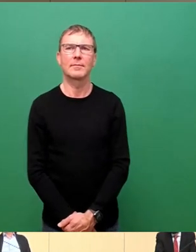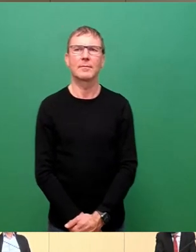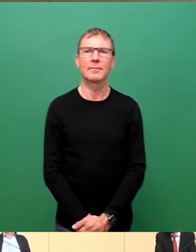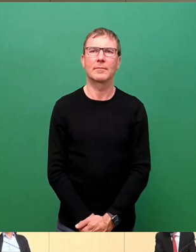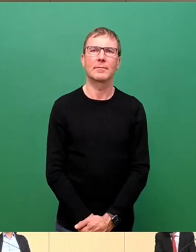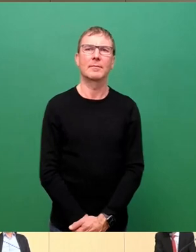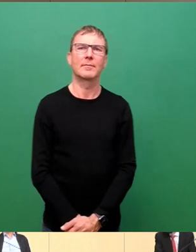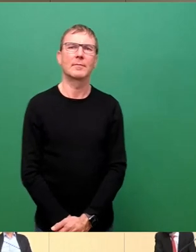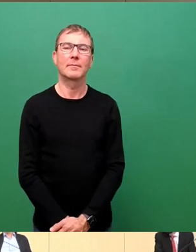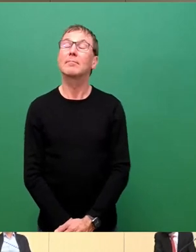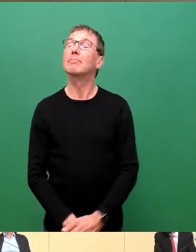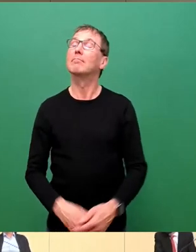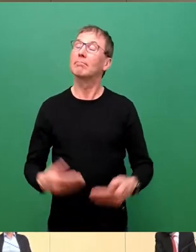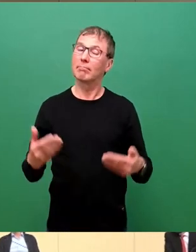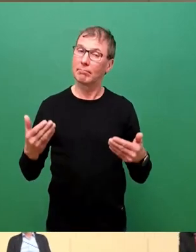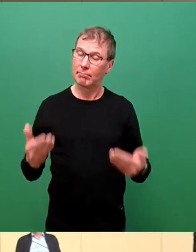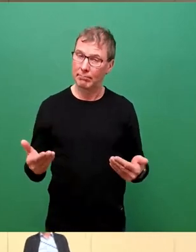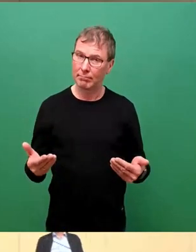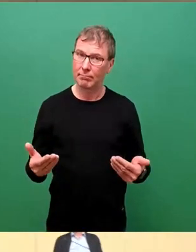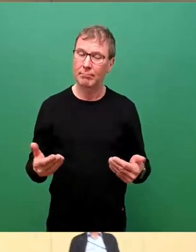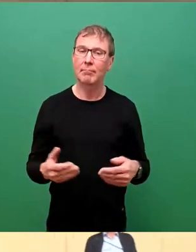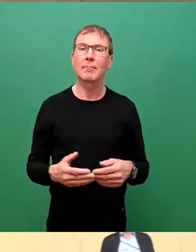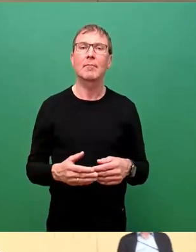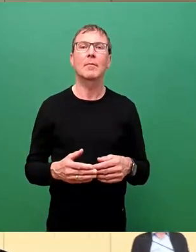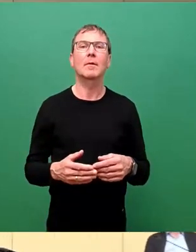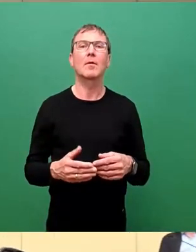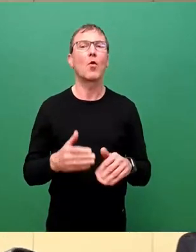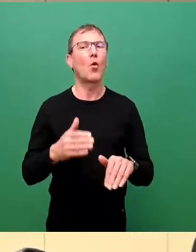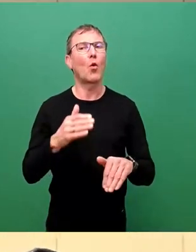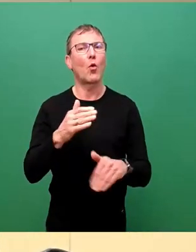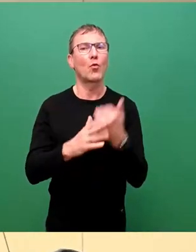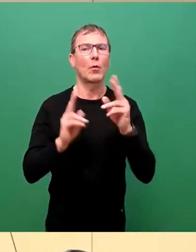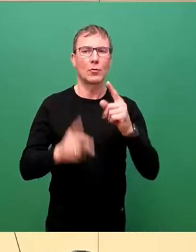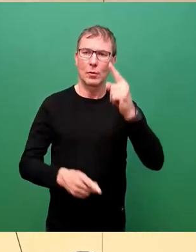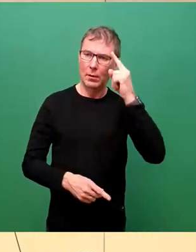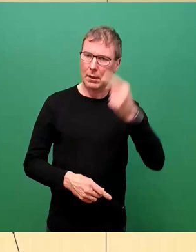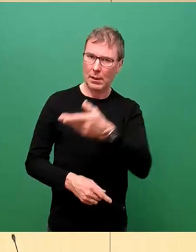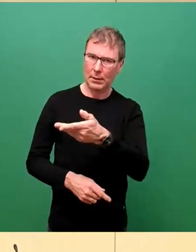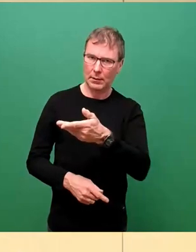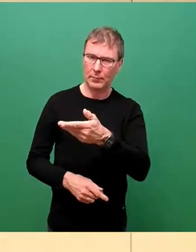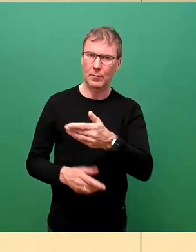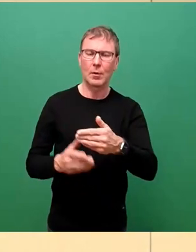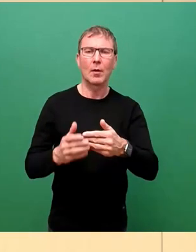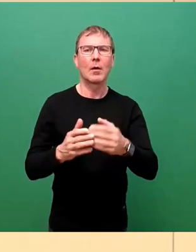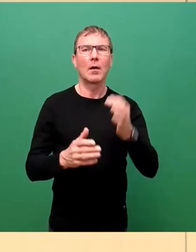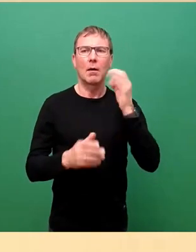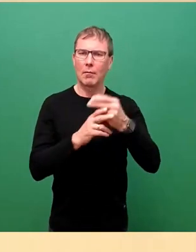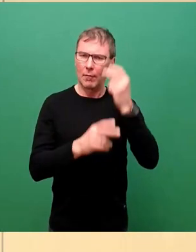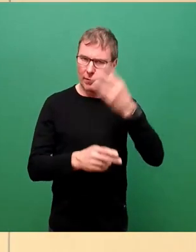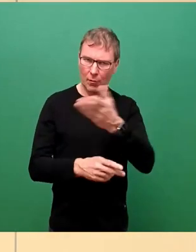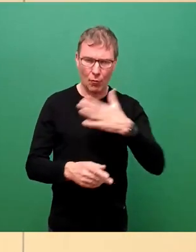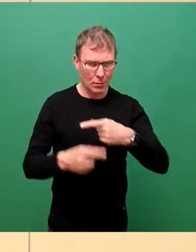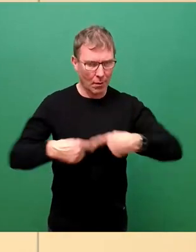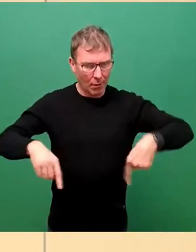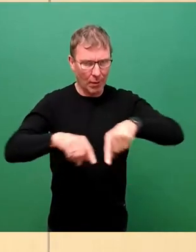So, damit haben wir die neuen Stadträtin und den neuen Stadtrat in unserem Kreis verpflichtet.